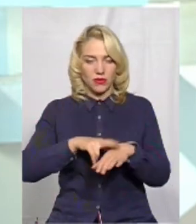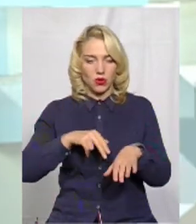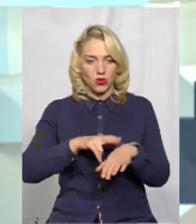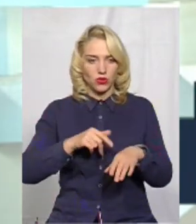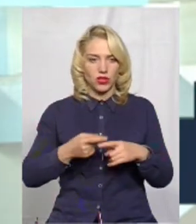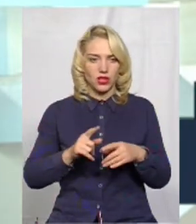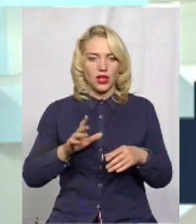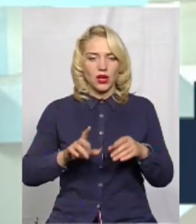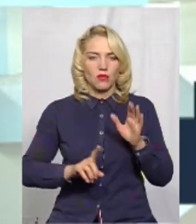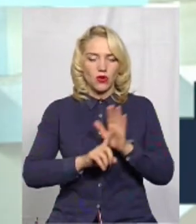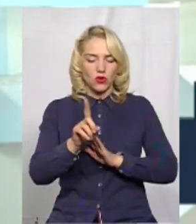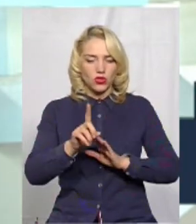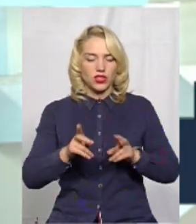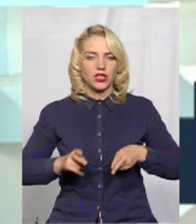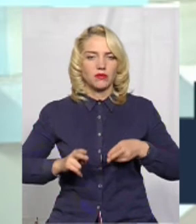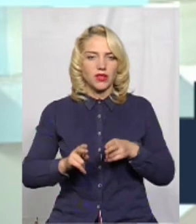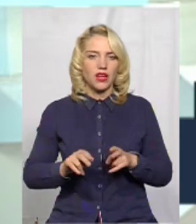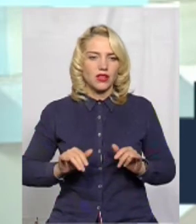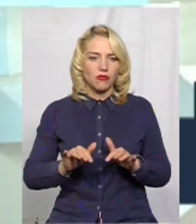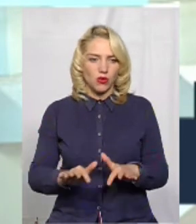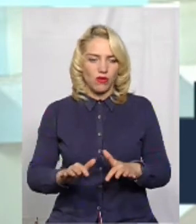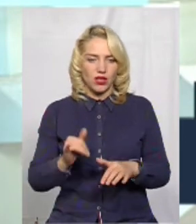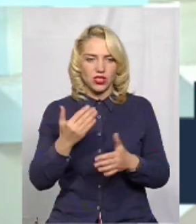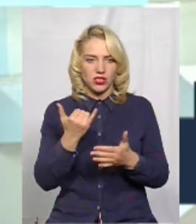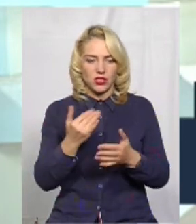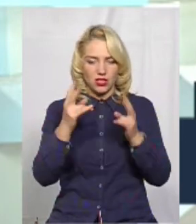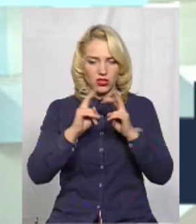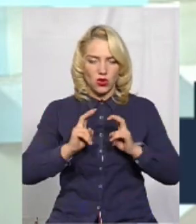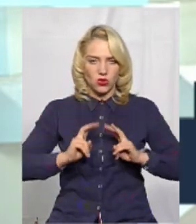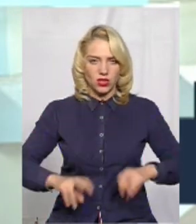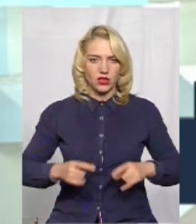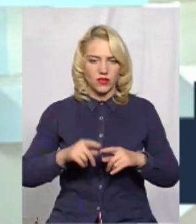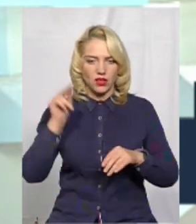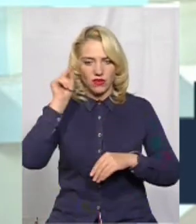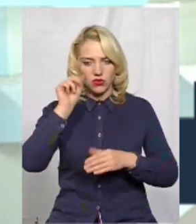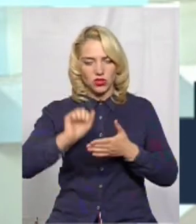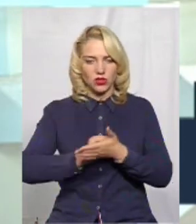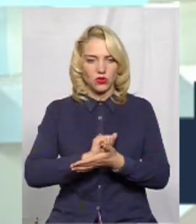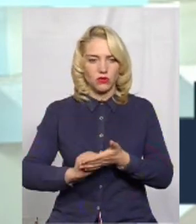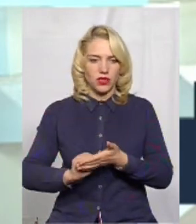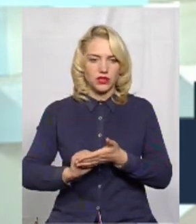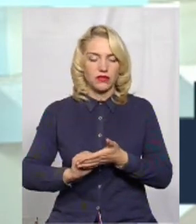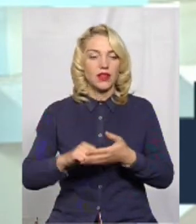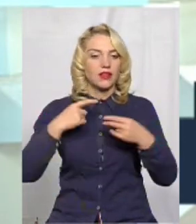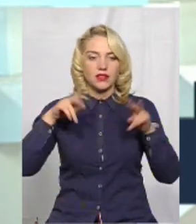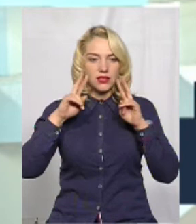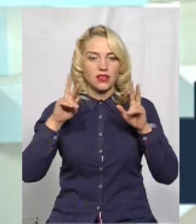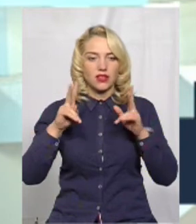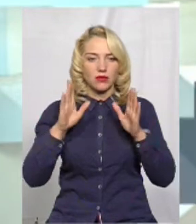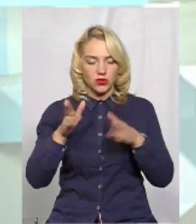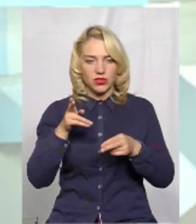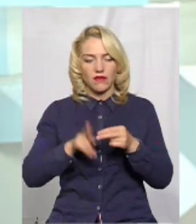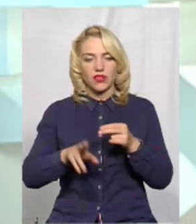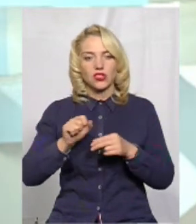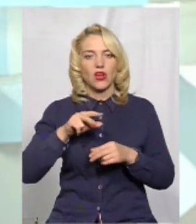органи порушено поки що кримінальне провадження, йде розслідування, вивчення документів. Не знаю, як воно буде